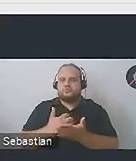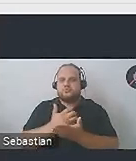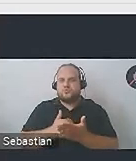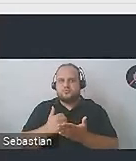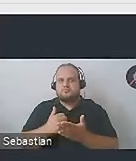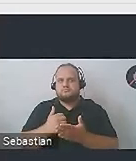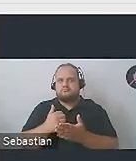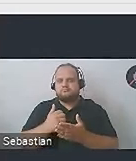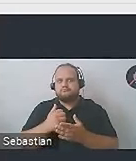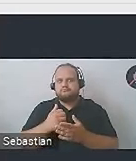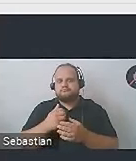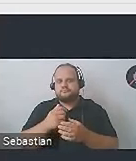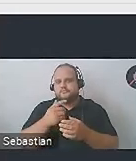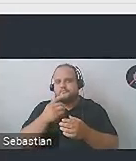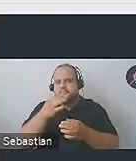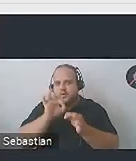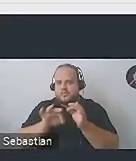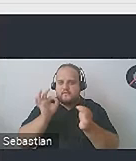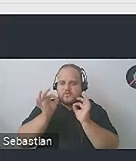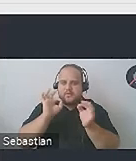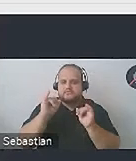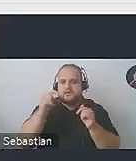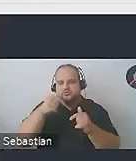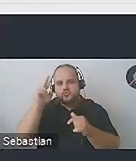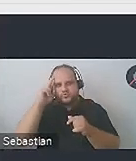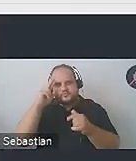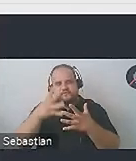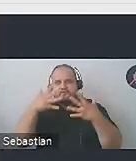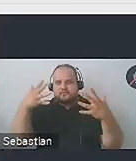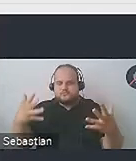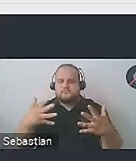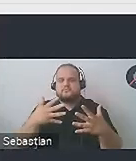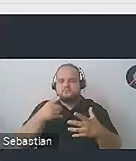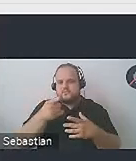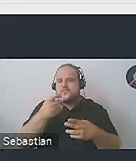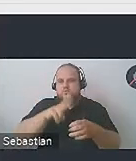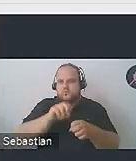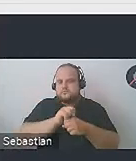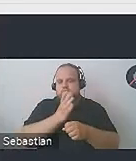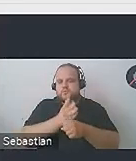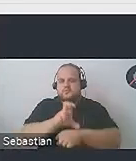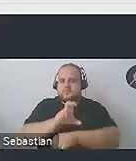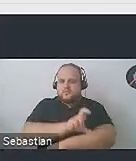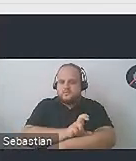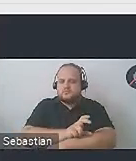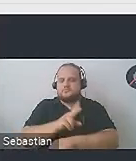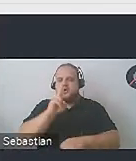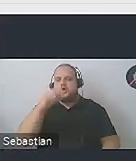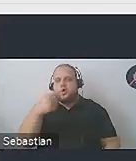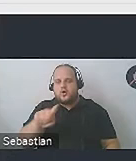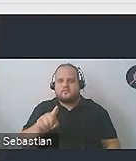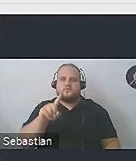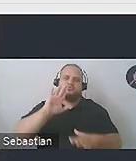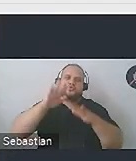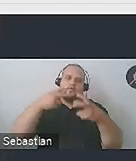także rozumieć szerzej. Część z nich jest bardzo techniczna i dotyczy na przykład kodu strony